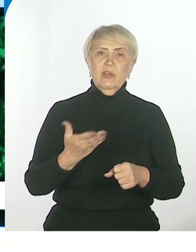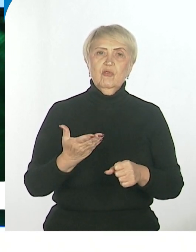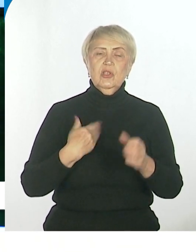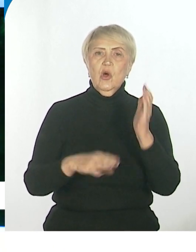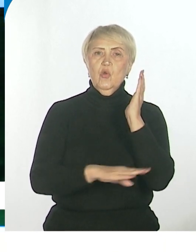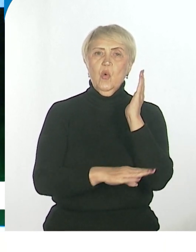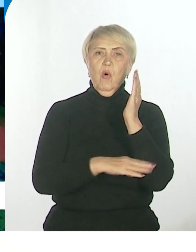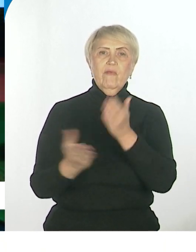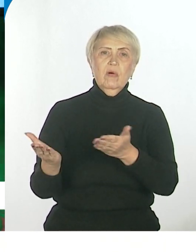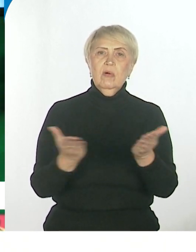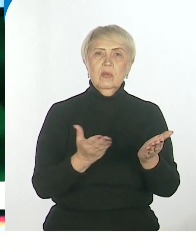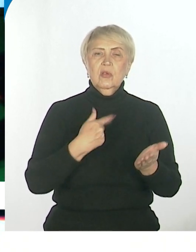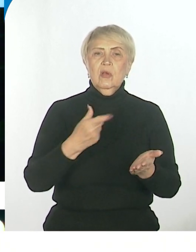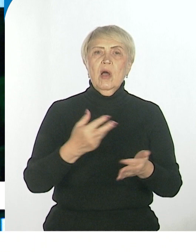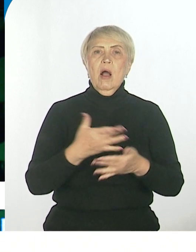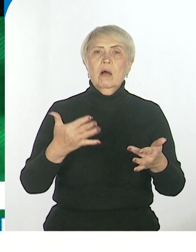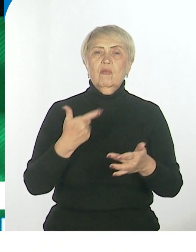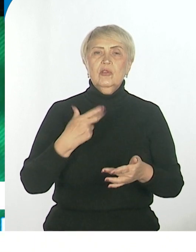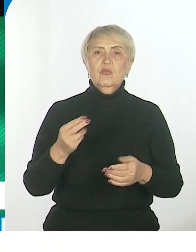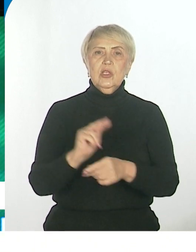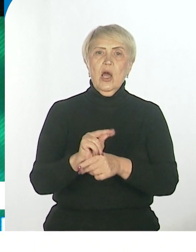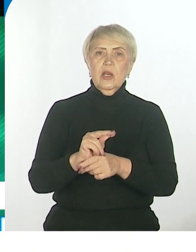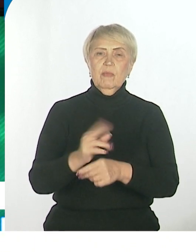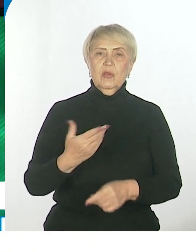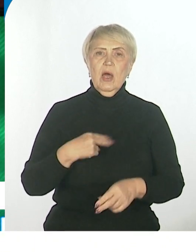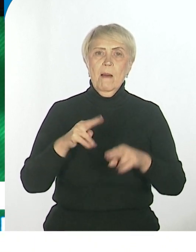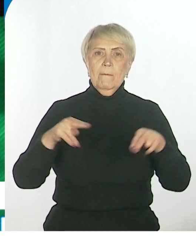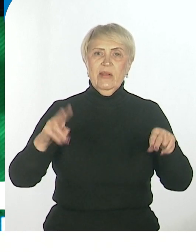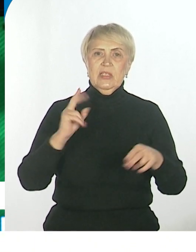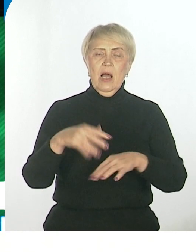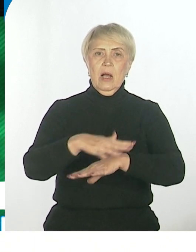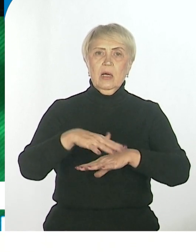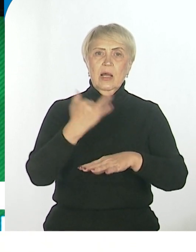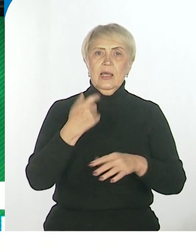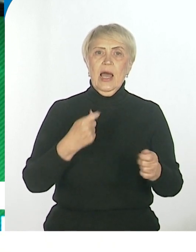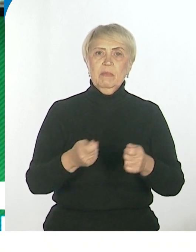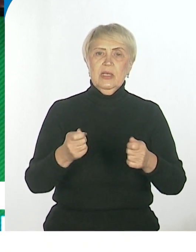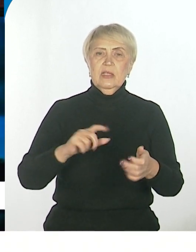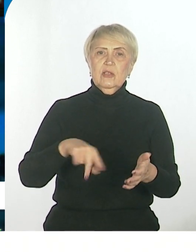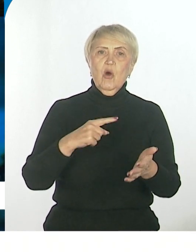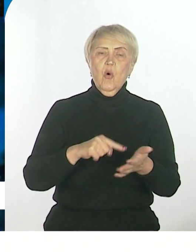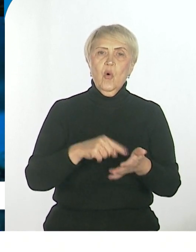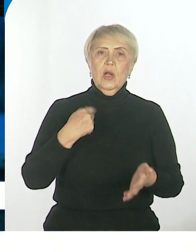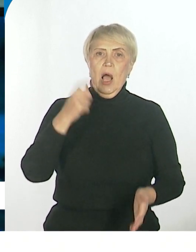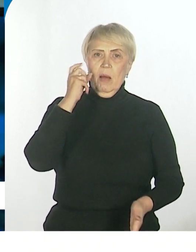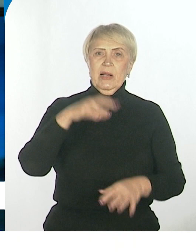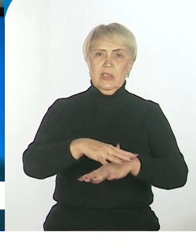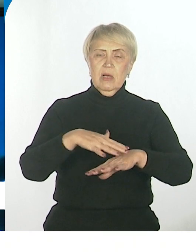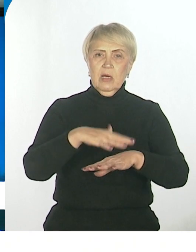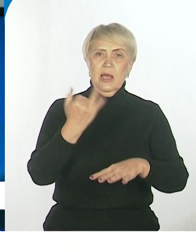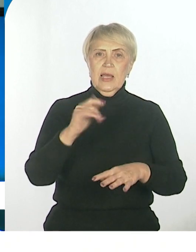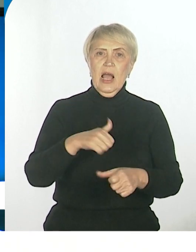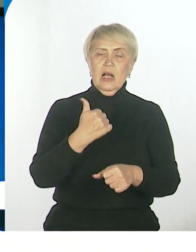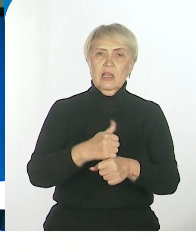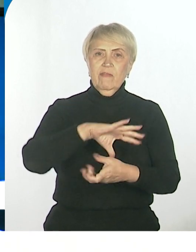какому-то ремонту. Вот участникам СВО у нас правительство края, да и администрация города Хабаровска, и вообще главы всех районов,